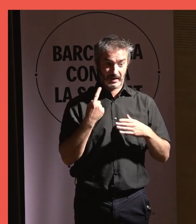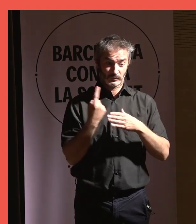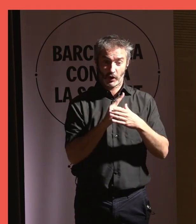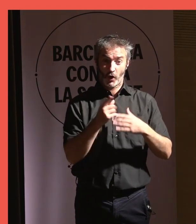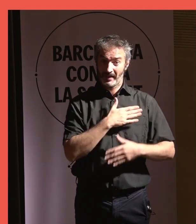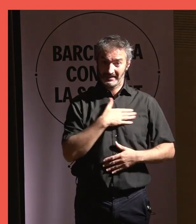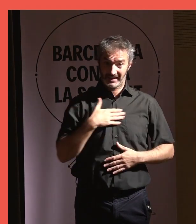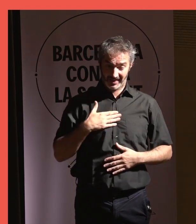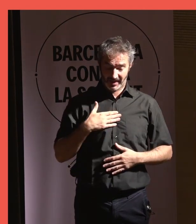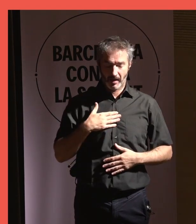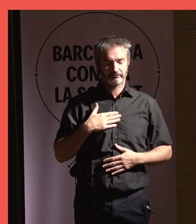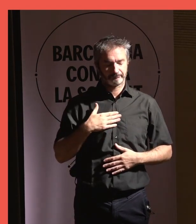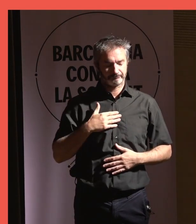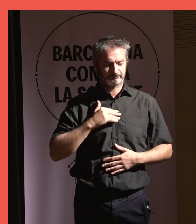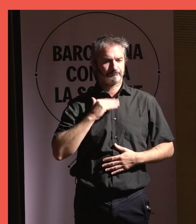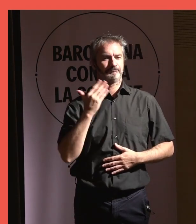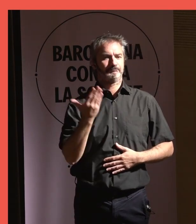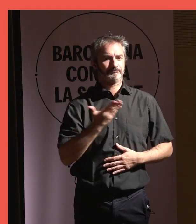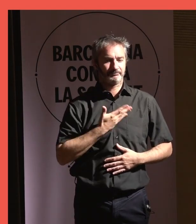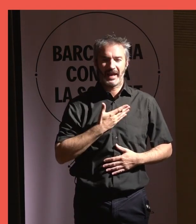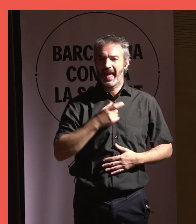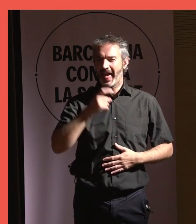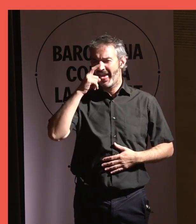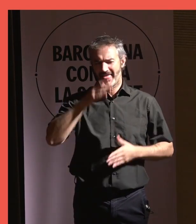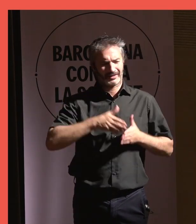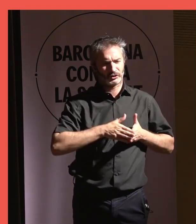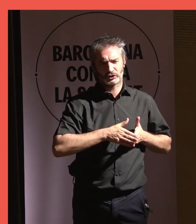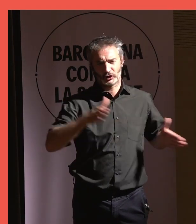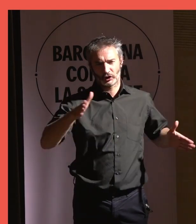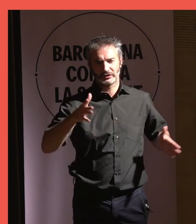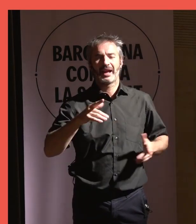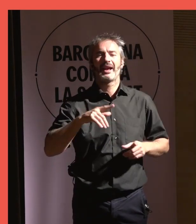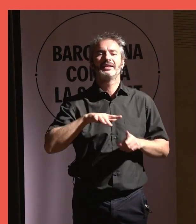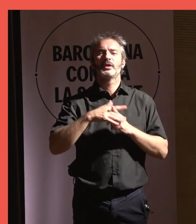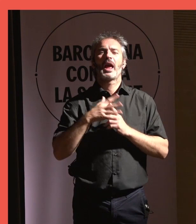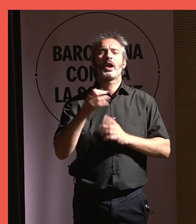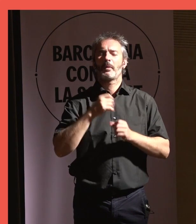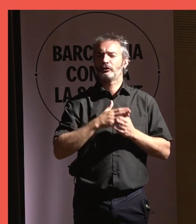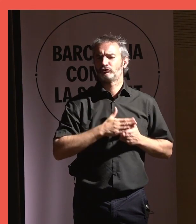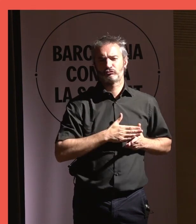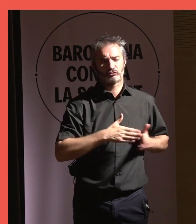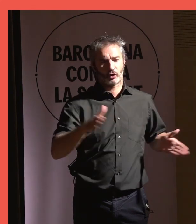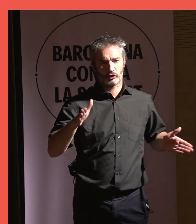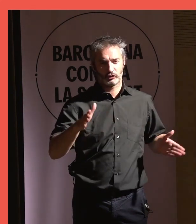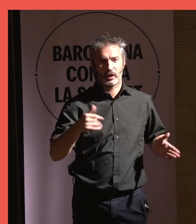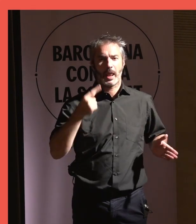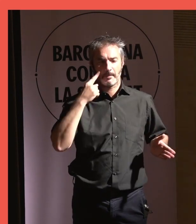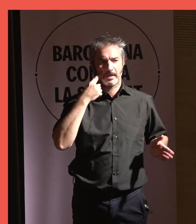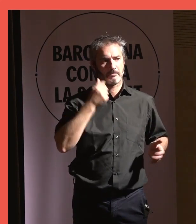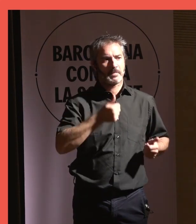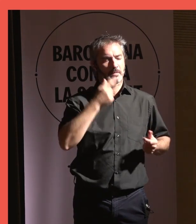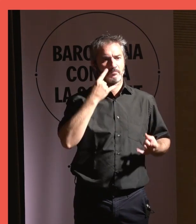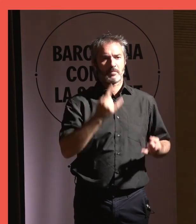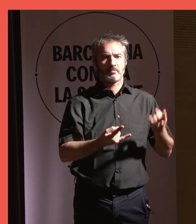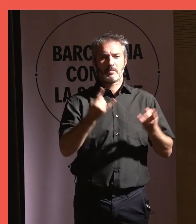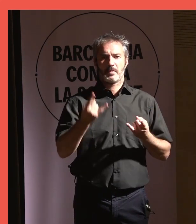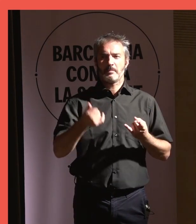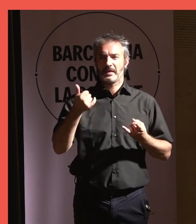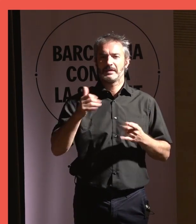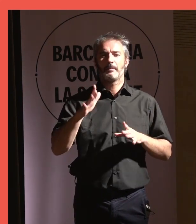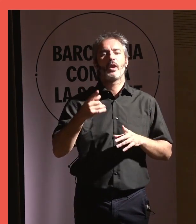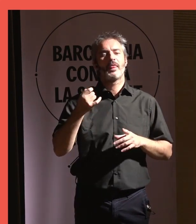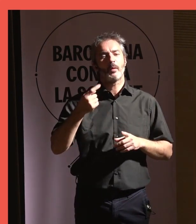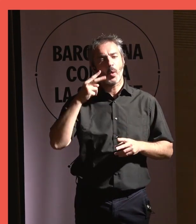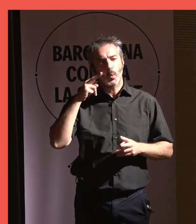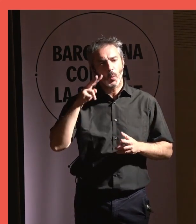es viu i fa mal a totes les edats i realitats econòmiques. Cada vegada coneixem més les soledats, però les hem de conèixer